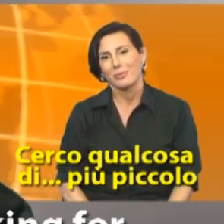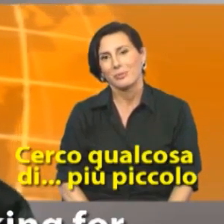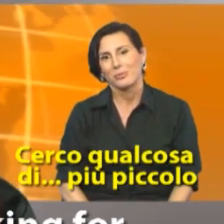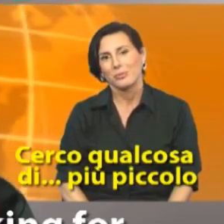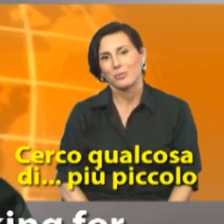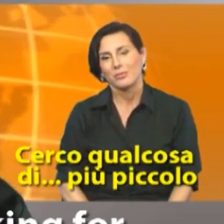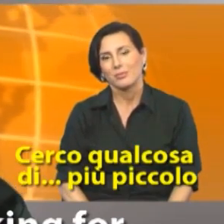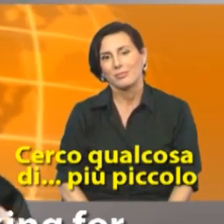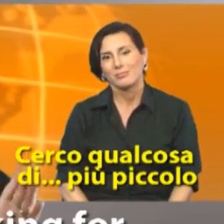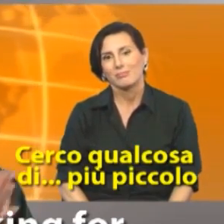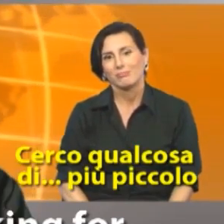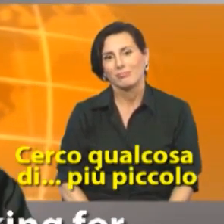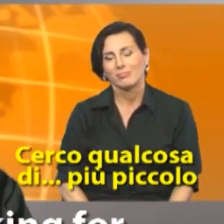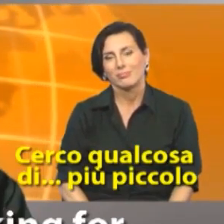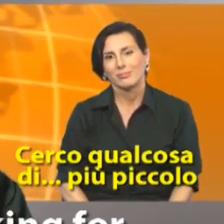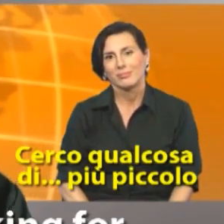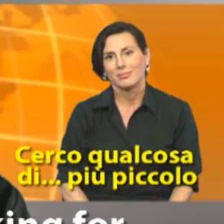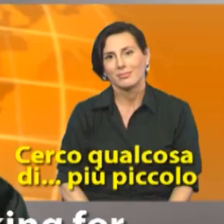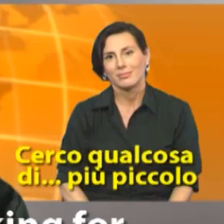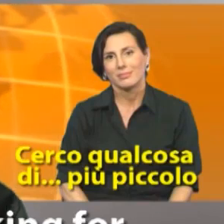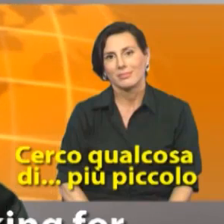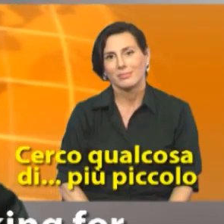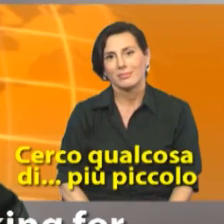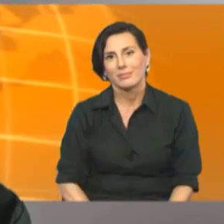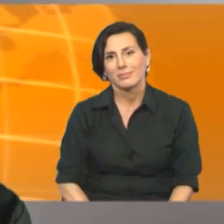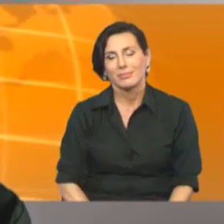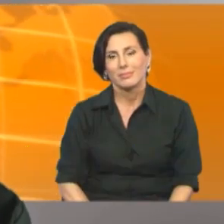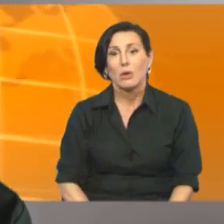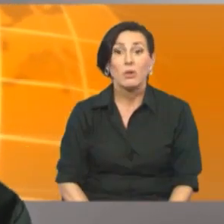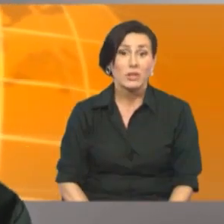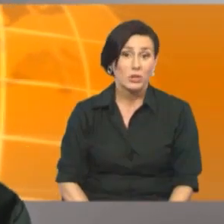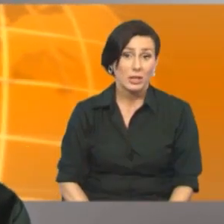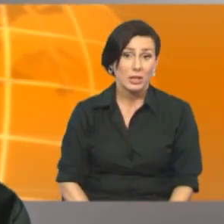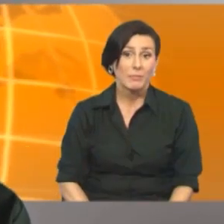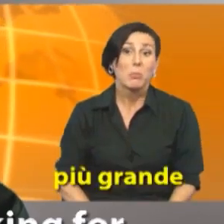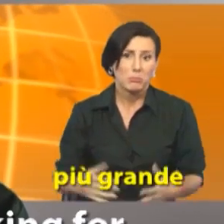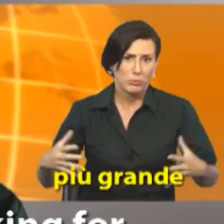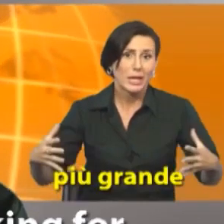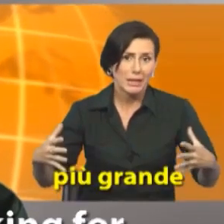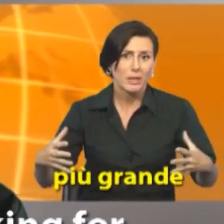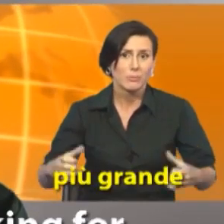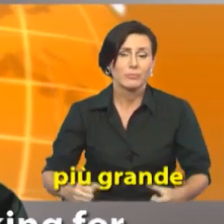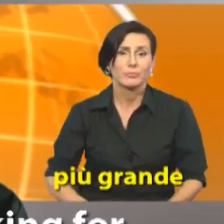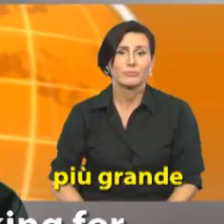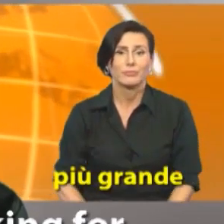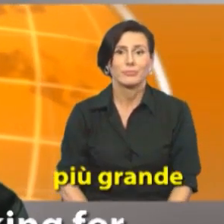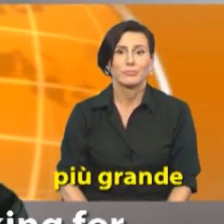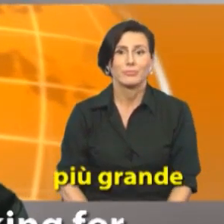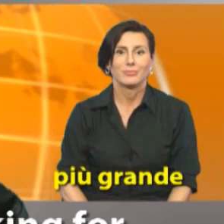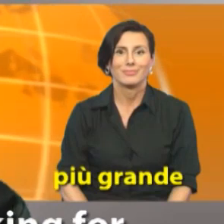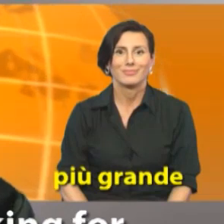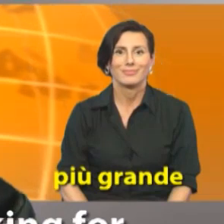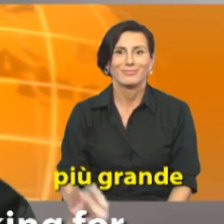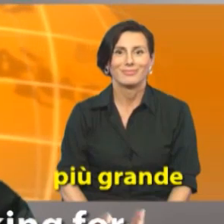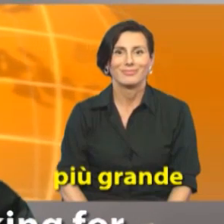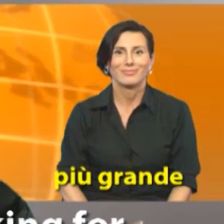I'm looking for something smaller o invece più grande I'm looking